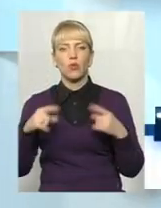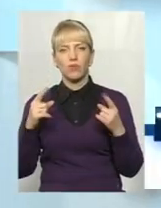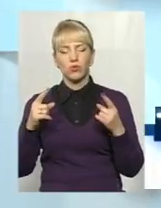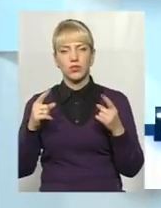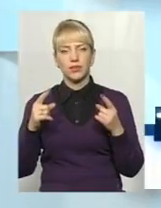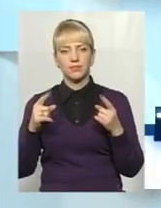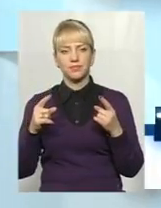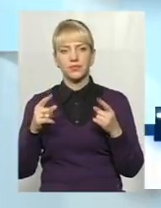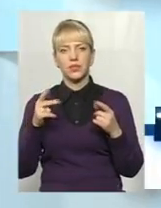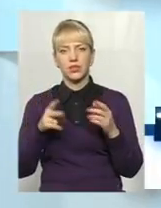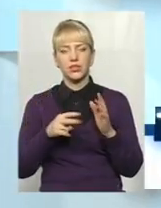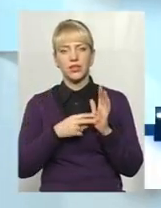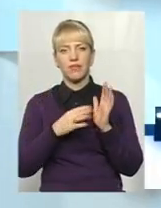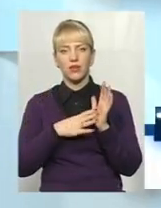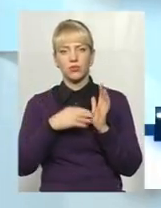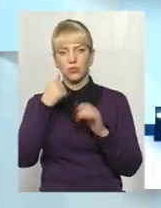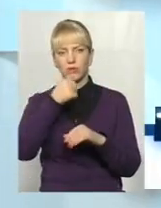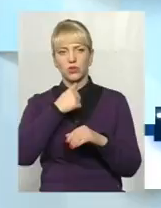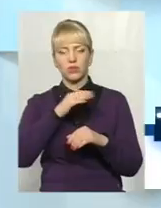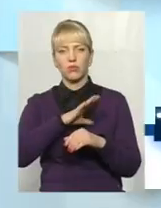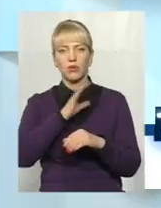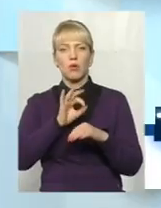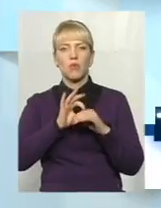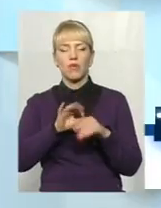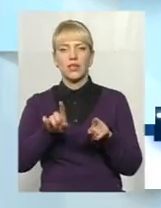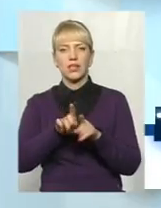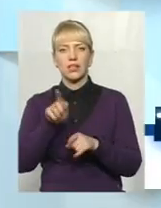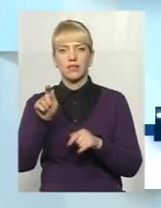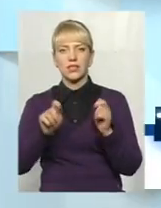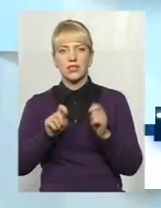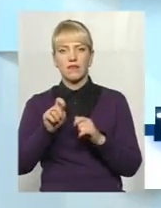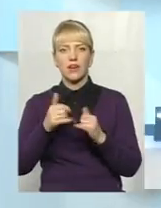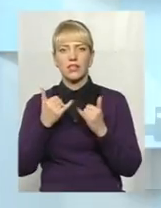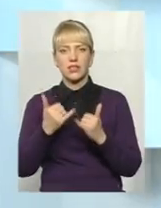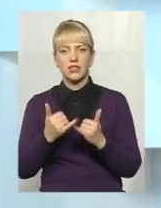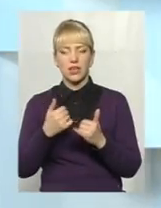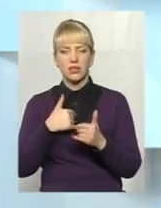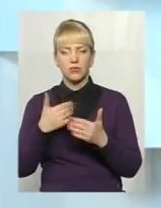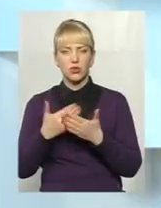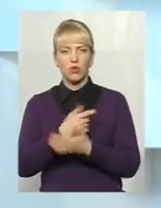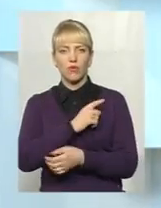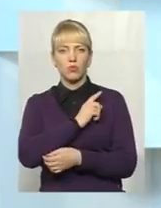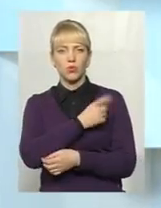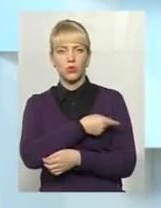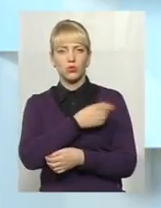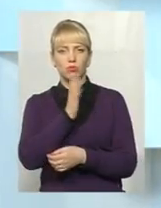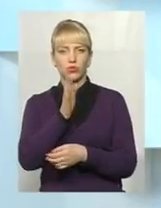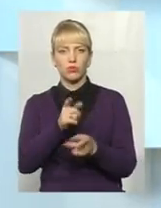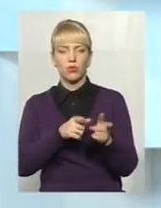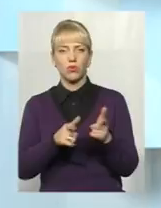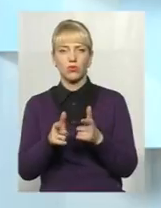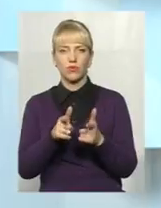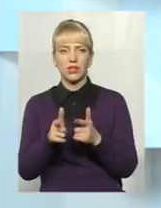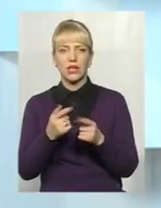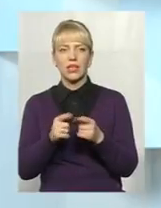лише в 2009 році був проведений такий фестиваль, а зараз ми його з новою потужністю будемо готувати.